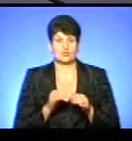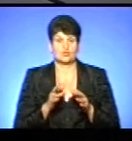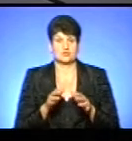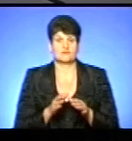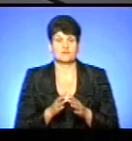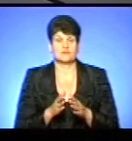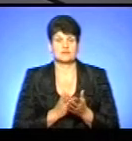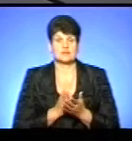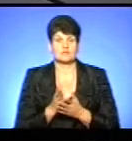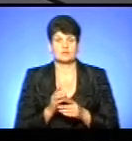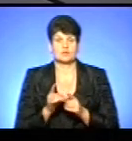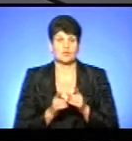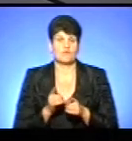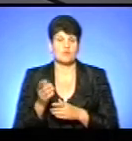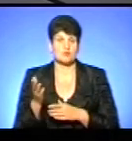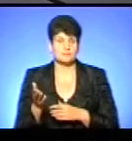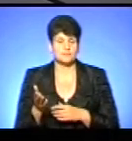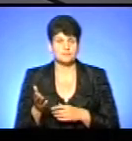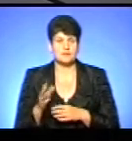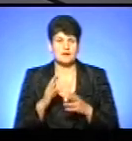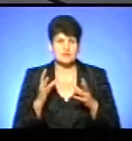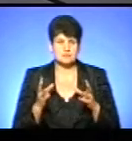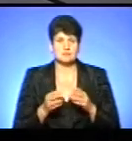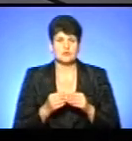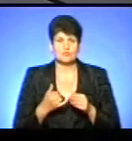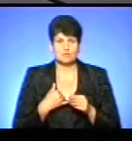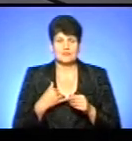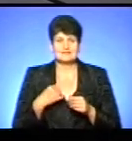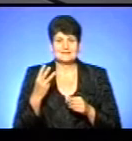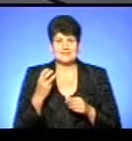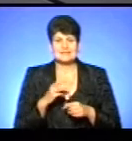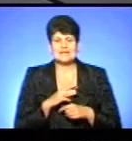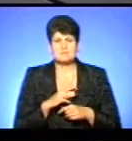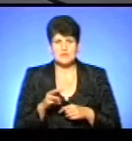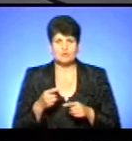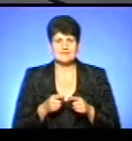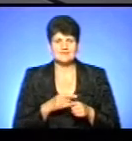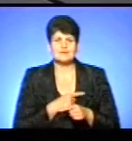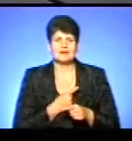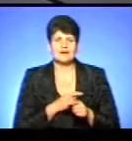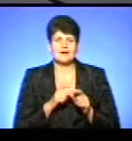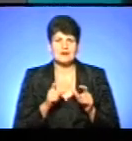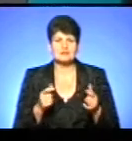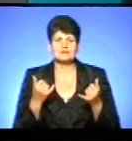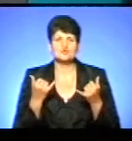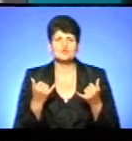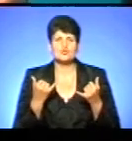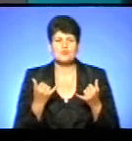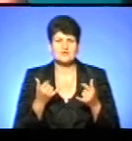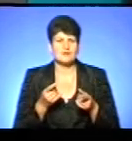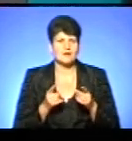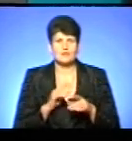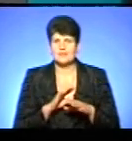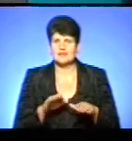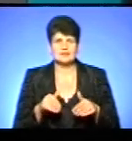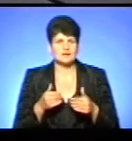напрямку реформ системи охорони здоров'я. А загалом у нас, як я вже сказав, 300 мільйонів – це лікарні, які сьогодні реально не